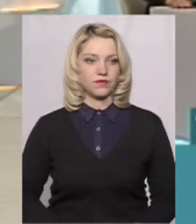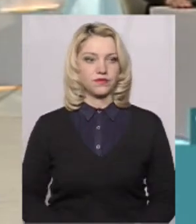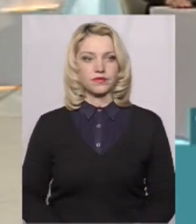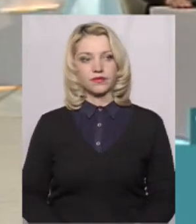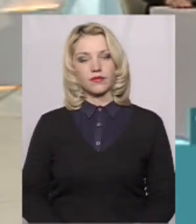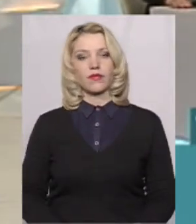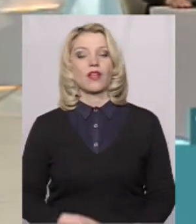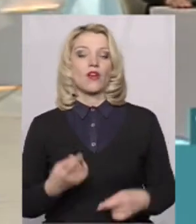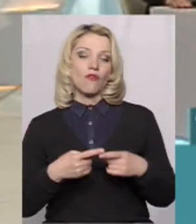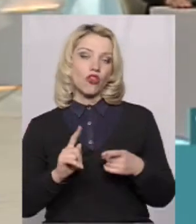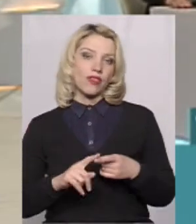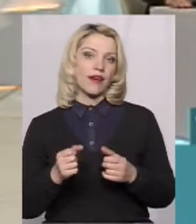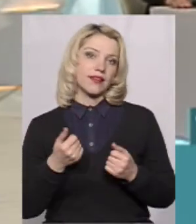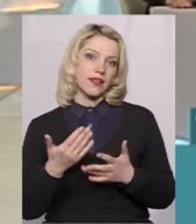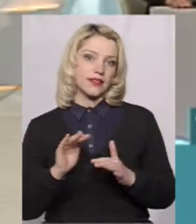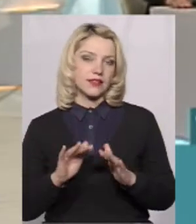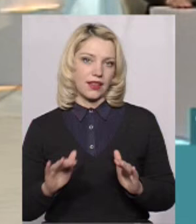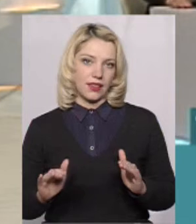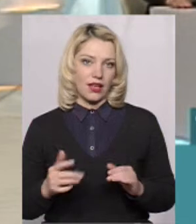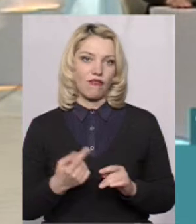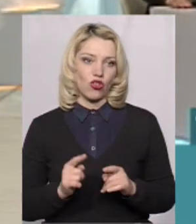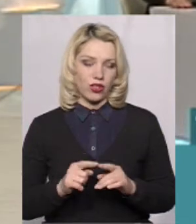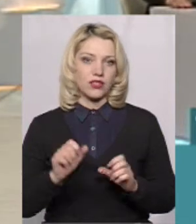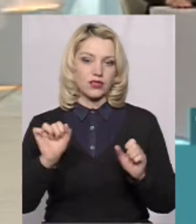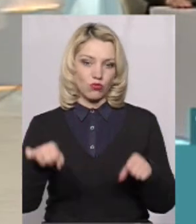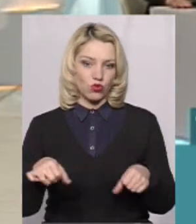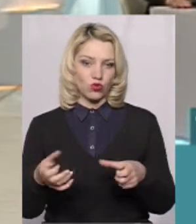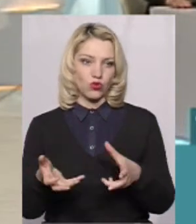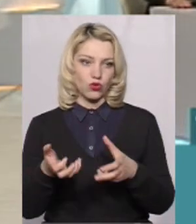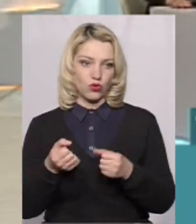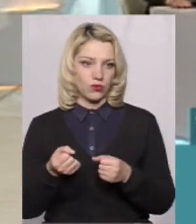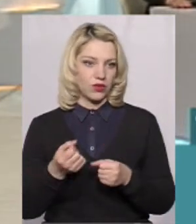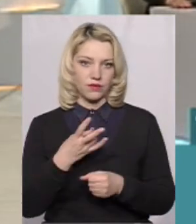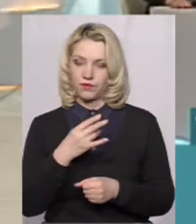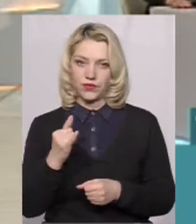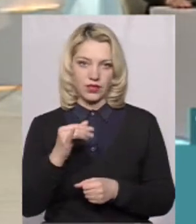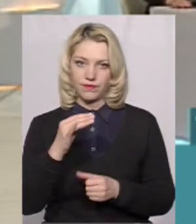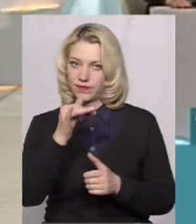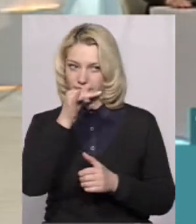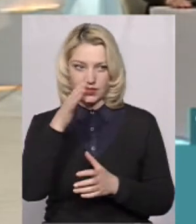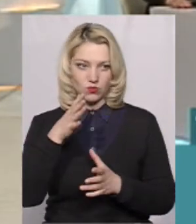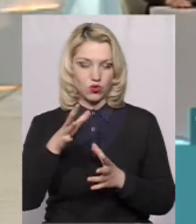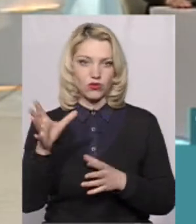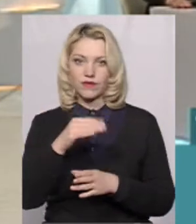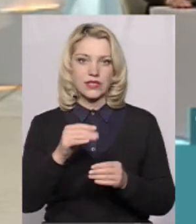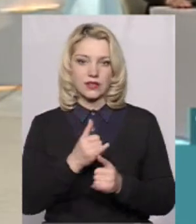Ота кількість дітей, які вони зможуть отримати? Ні, не зможуть. Всі не зможуть.